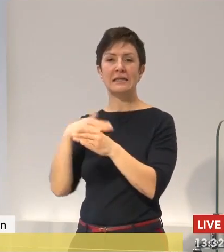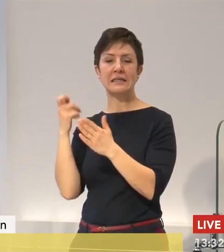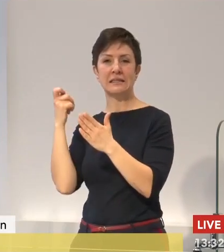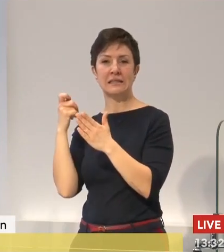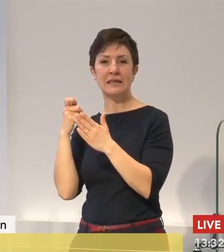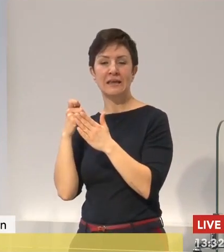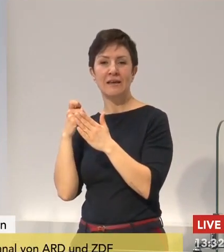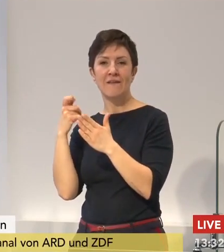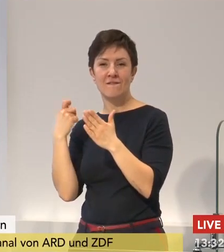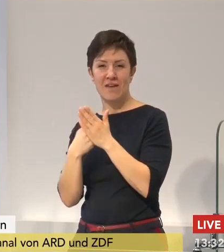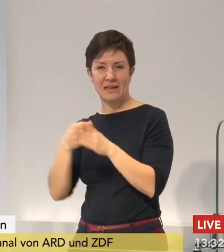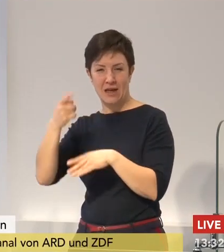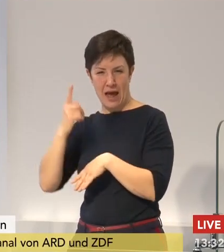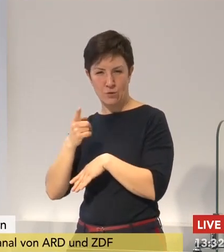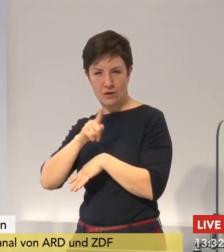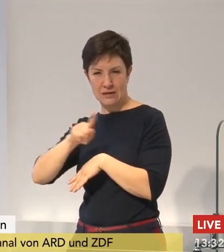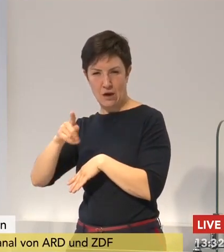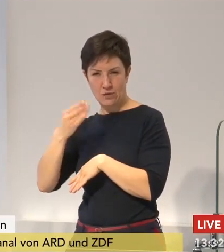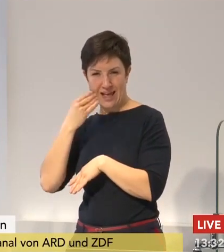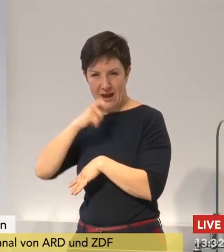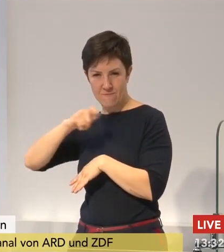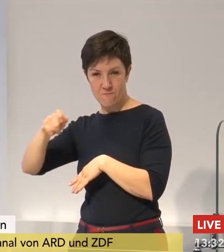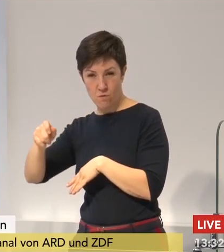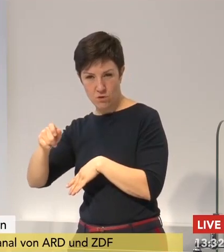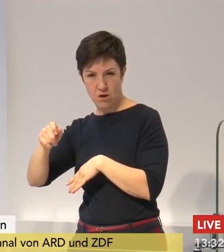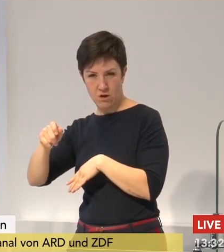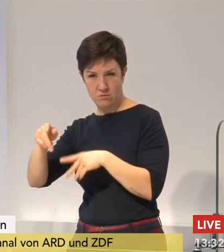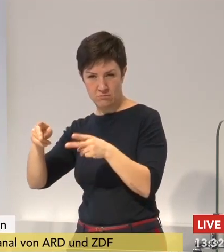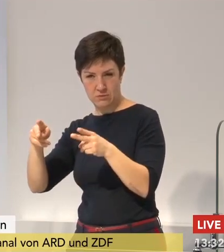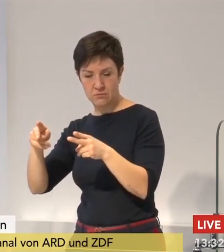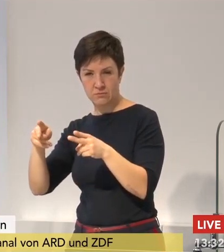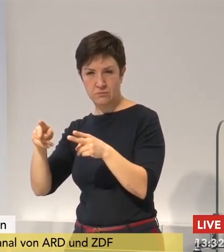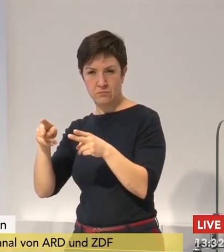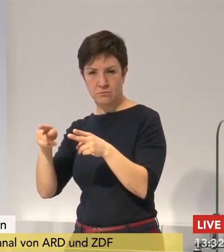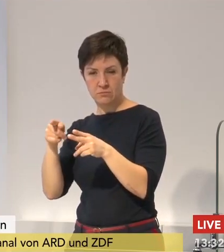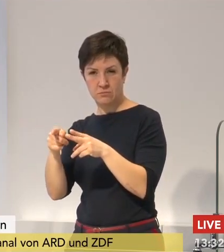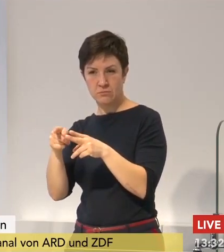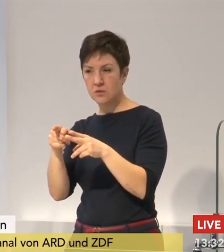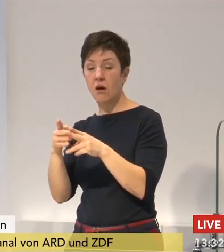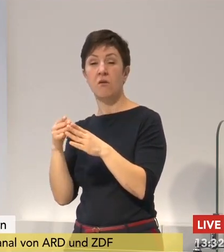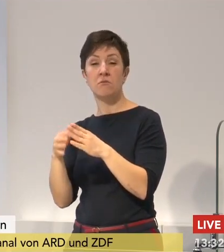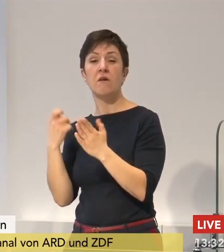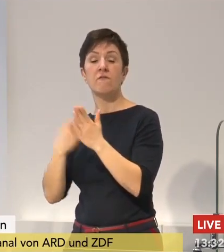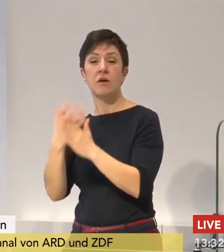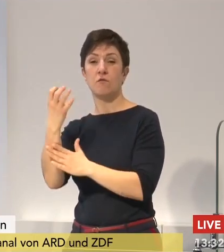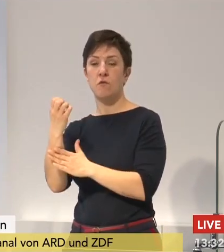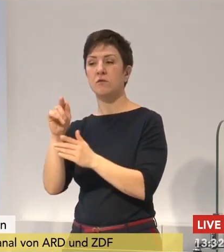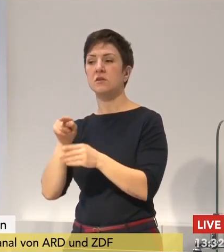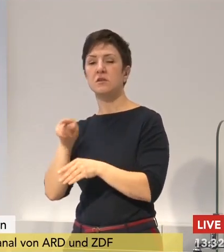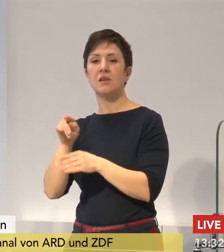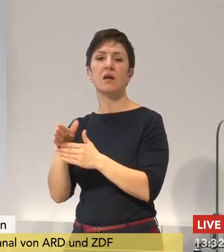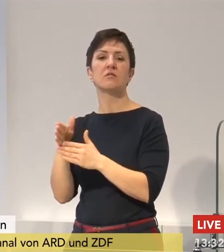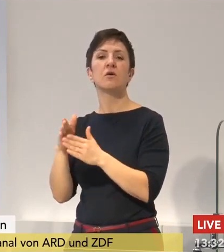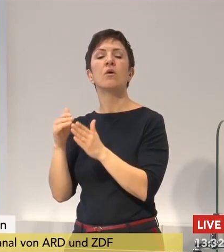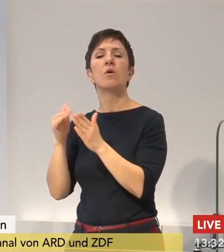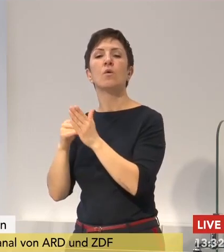wechselt das Bildungssystem in halbe Gruppengrößen. 5 und 6 wären dann, wäre